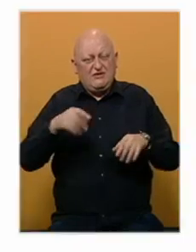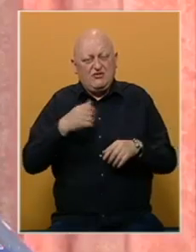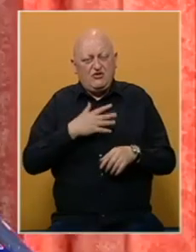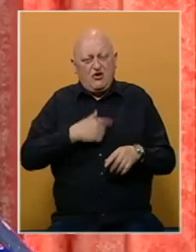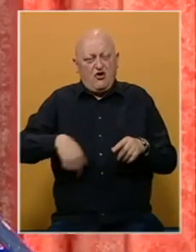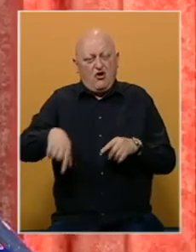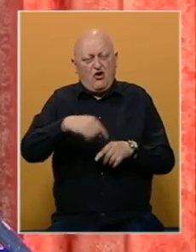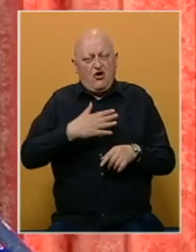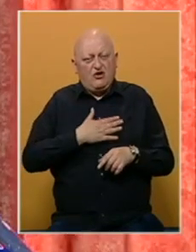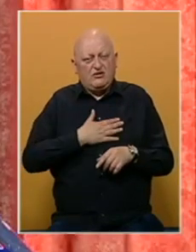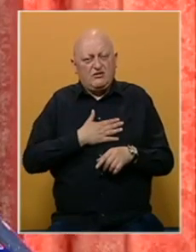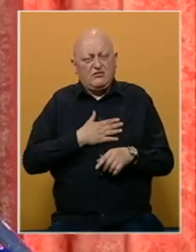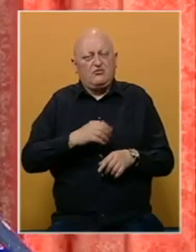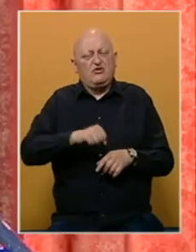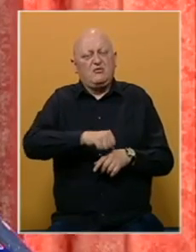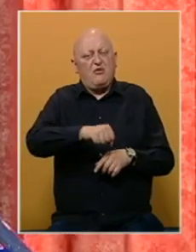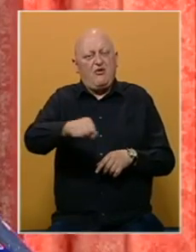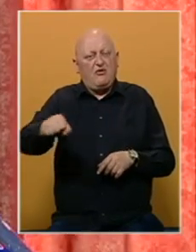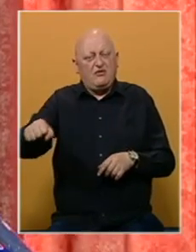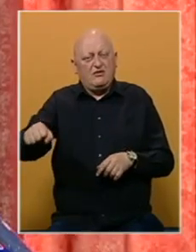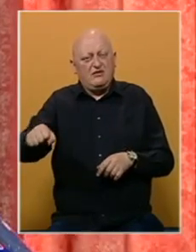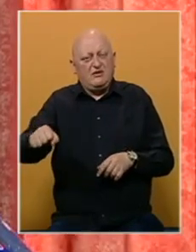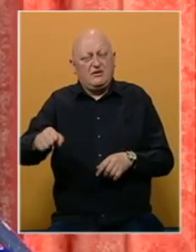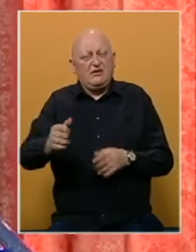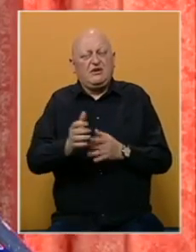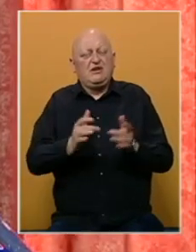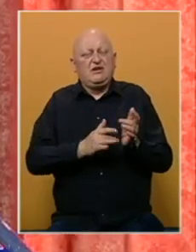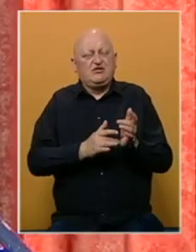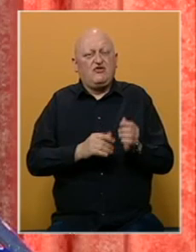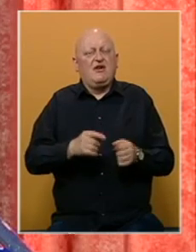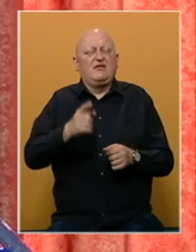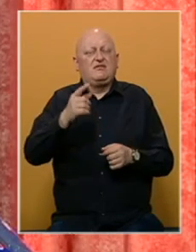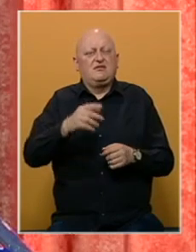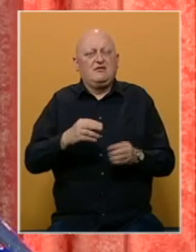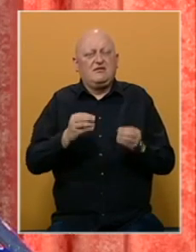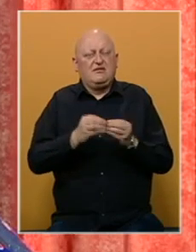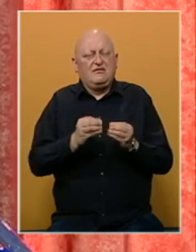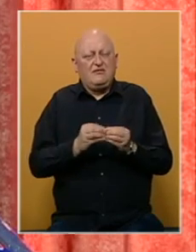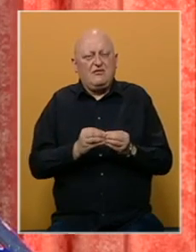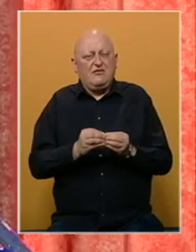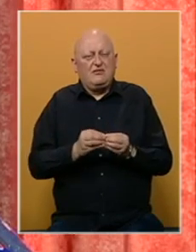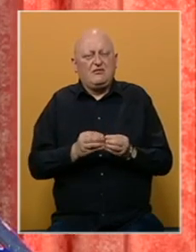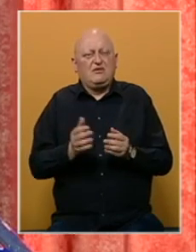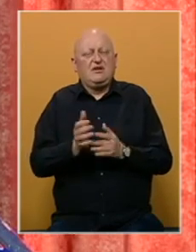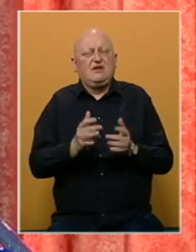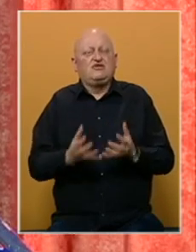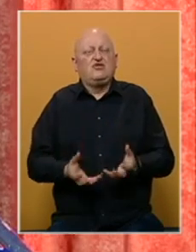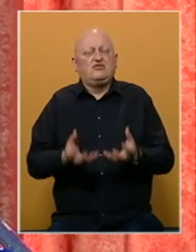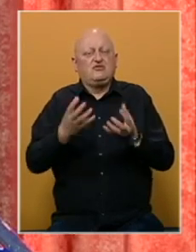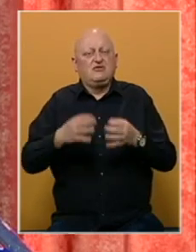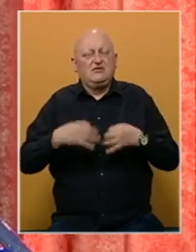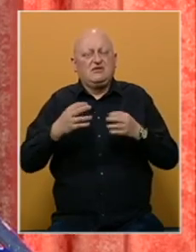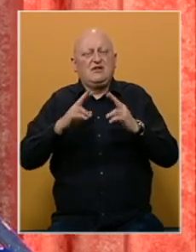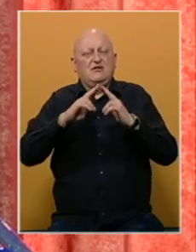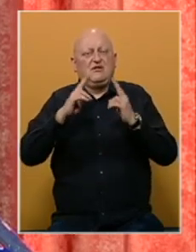nas. Budimo vrata Hristopoznanja i neka se Vaskrsti Hristos slavi u